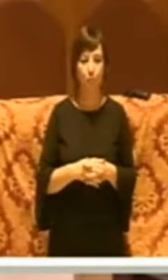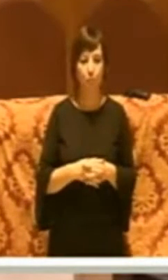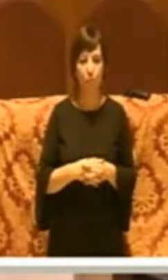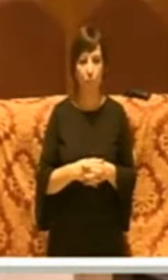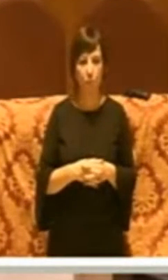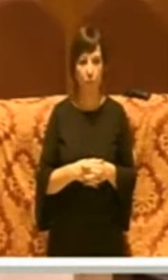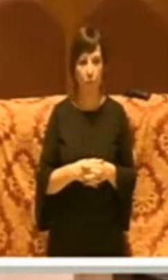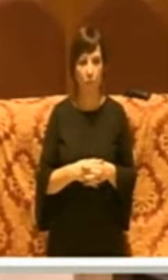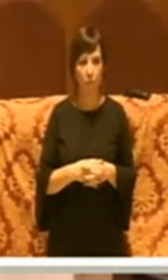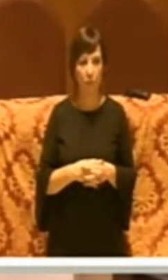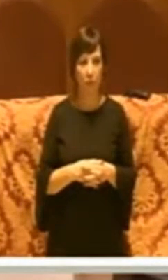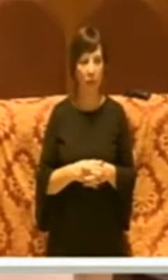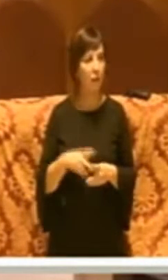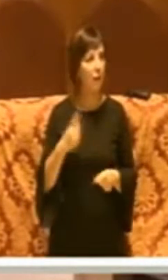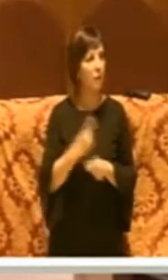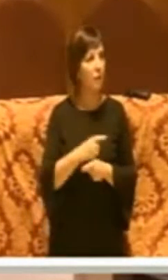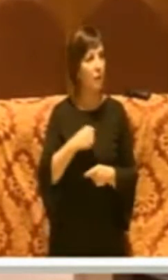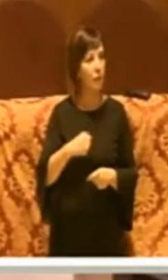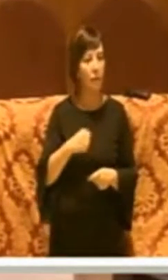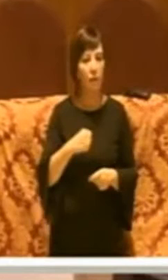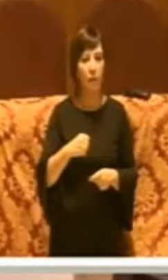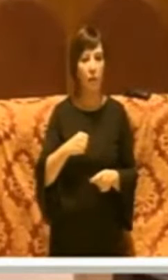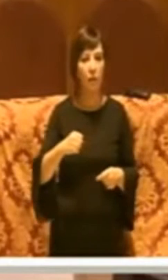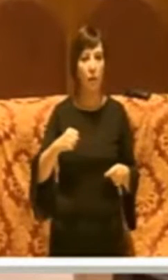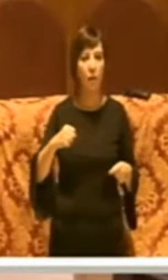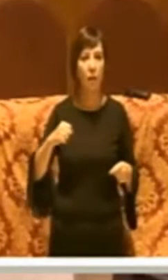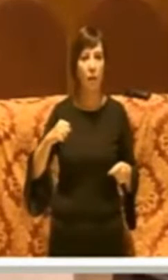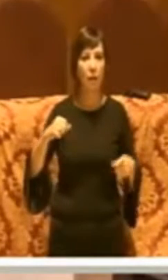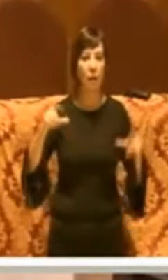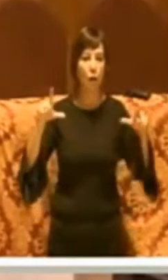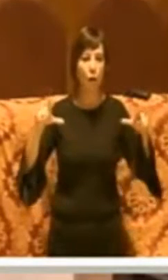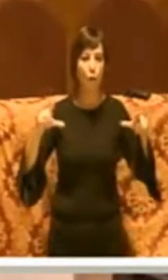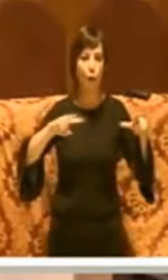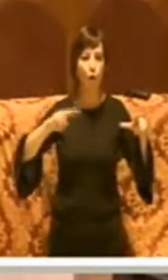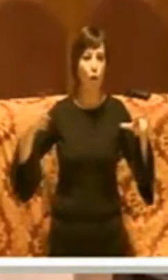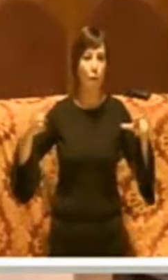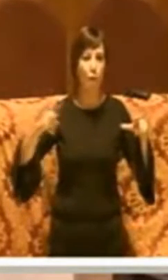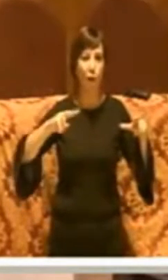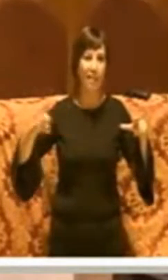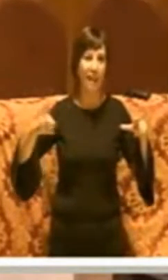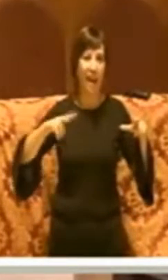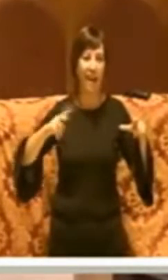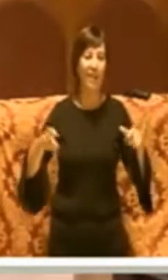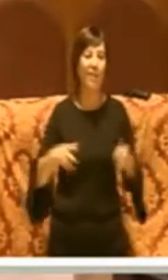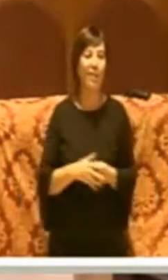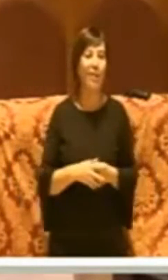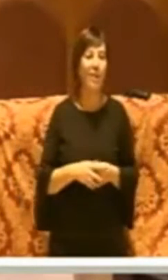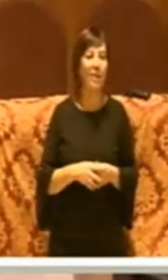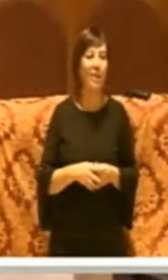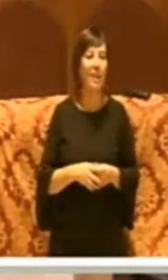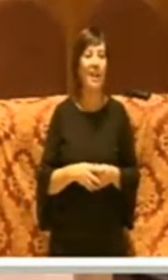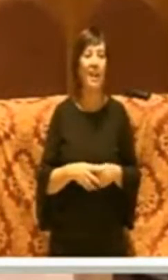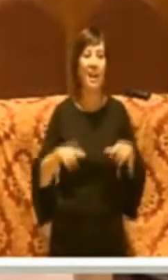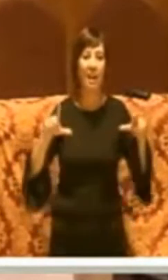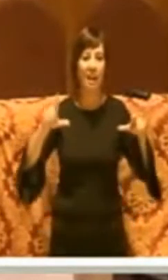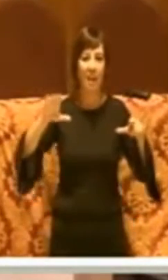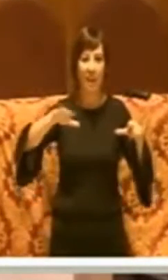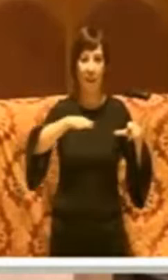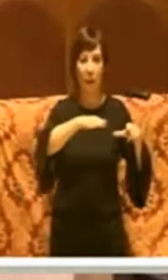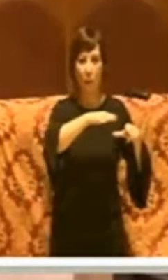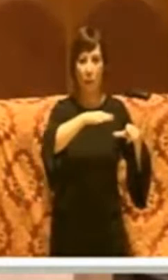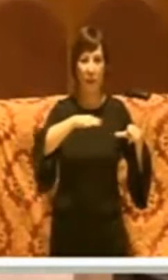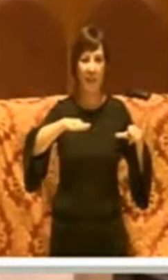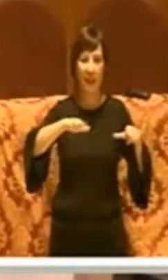devo fare una battuta sul fotovoltaico lo so che mi sta guardando con gli occhioni brutti fotovoltaico abbiamo